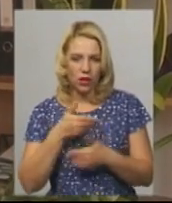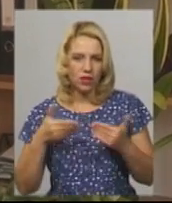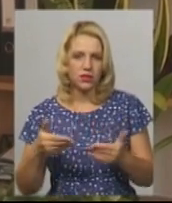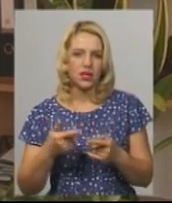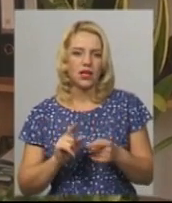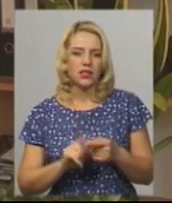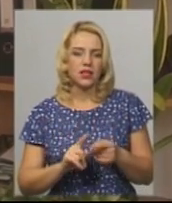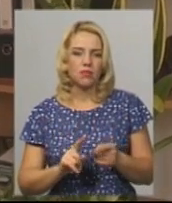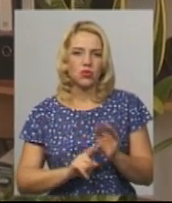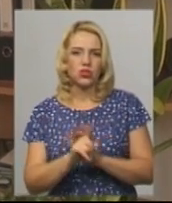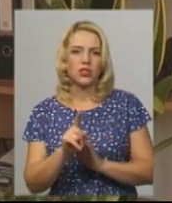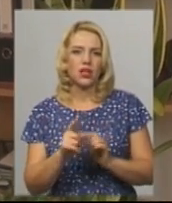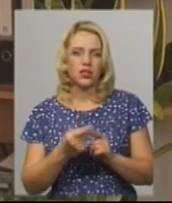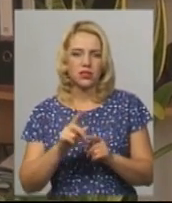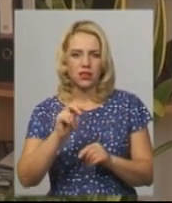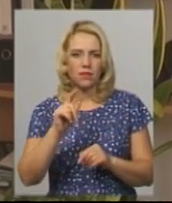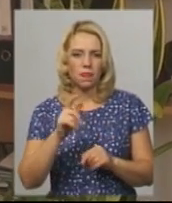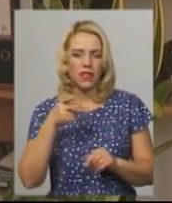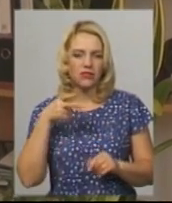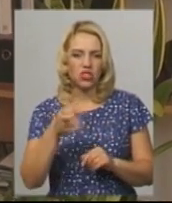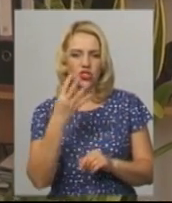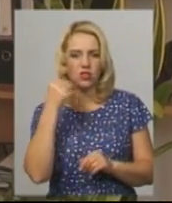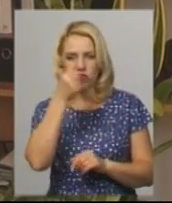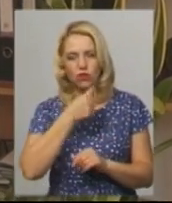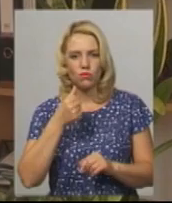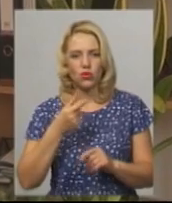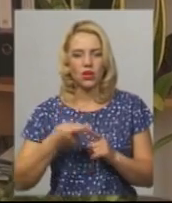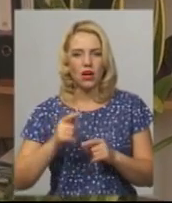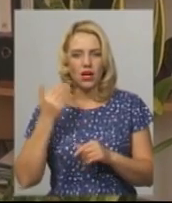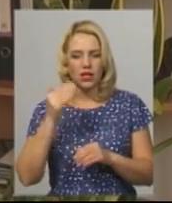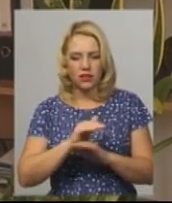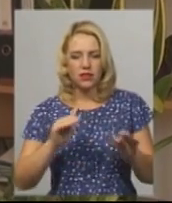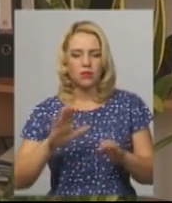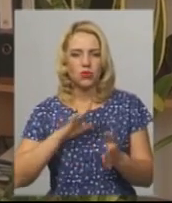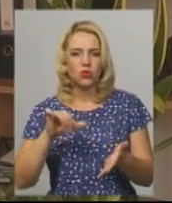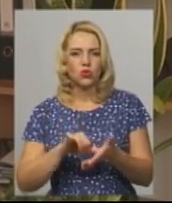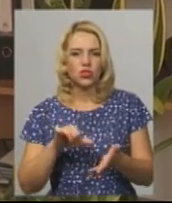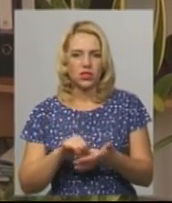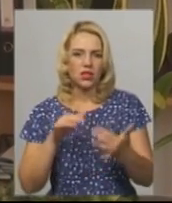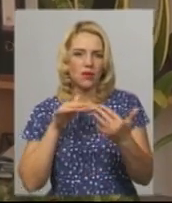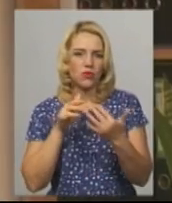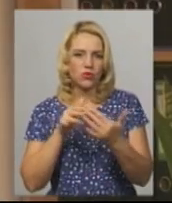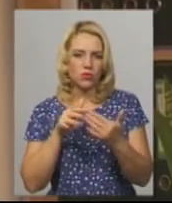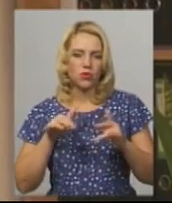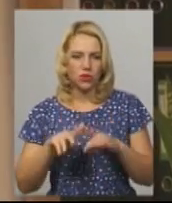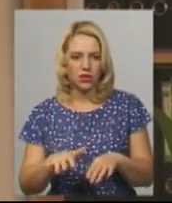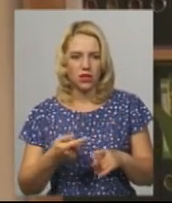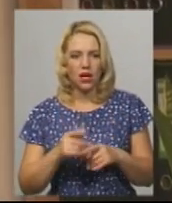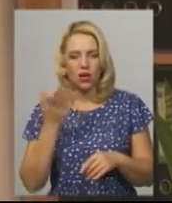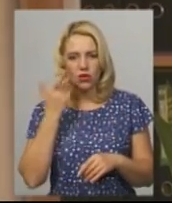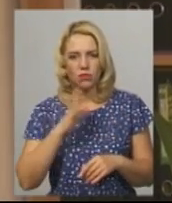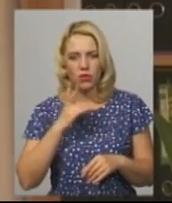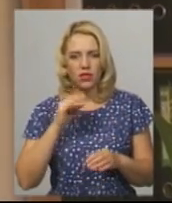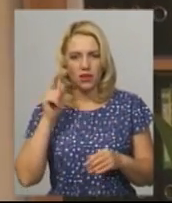починалися в 2014 році. Вони бачили ці військові події, коли були там на